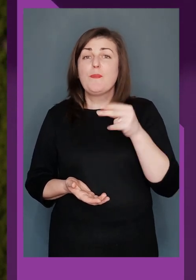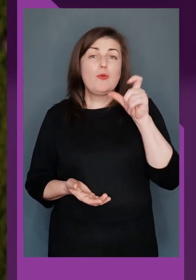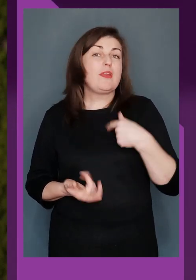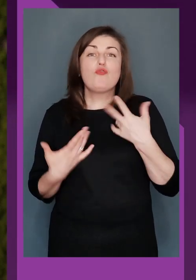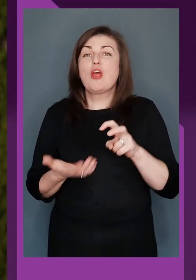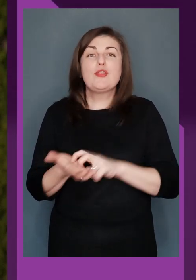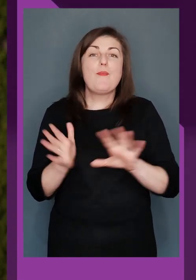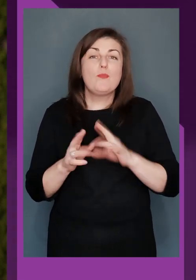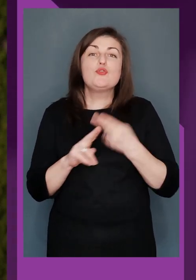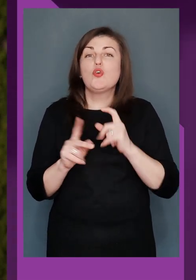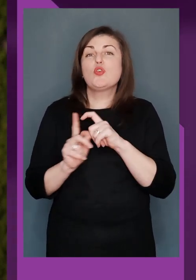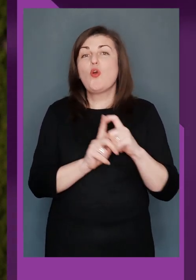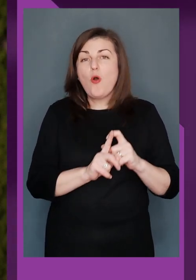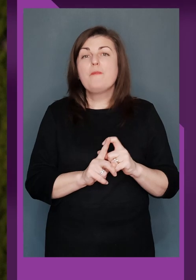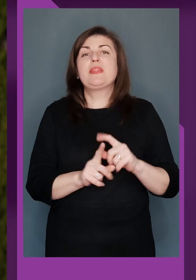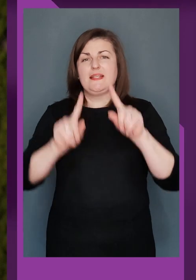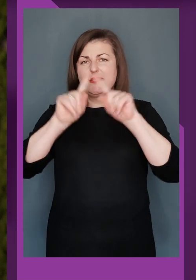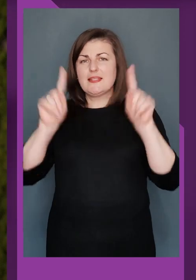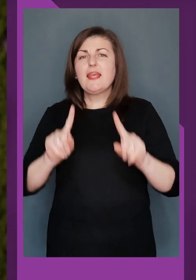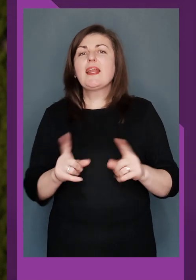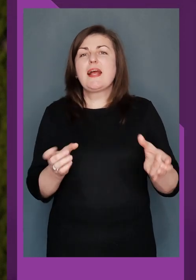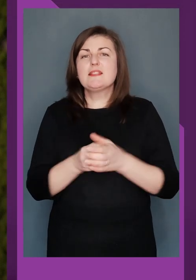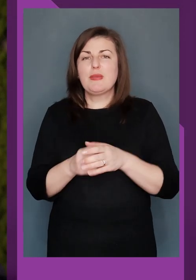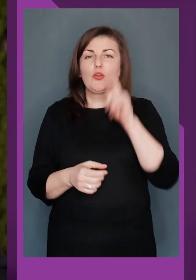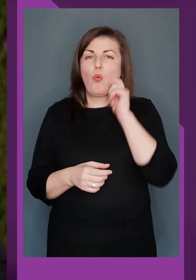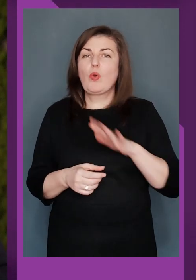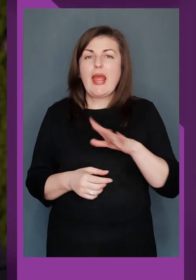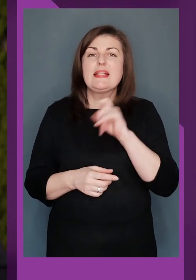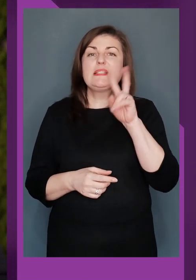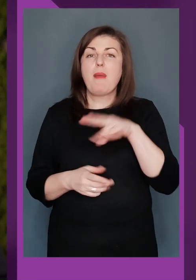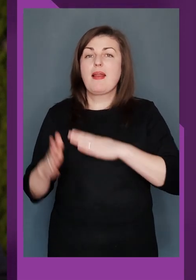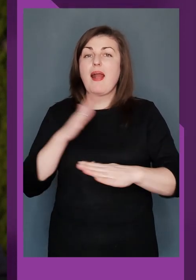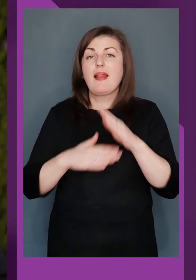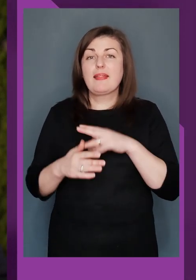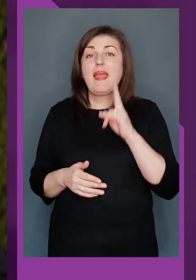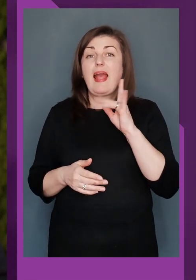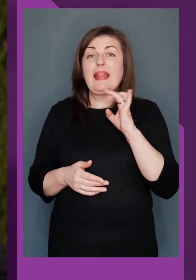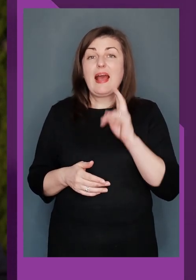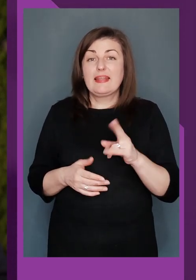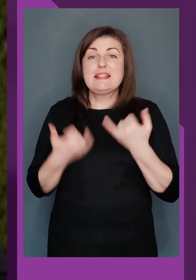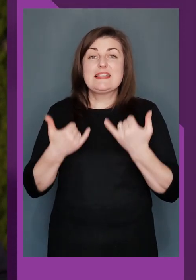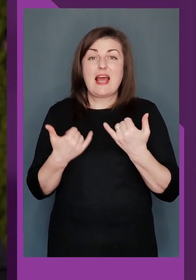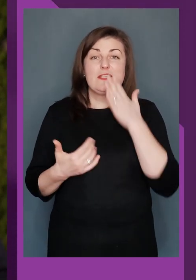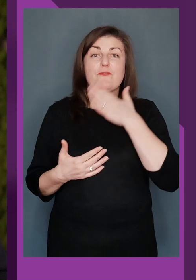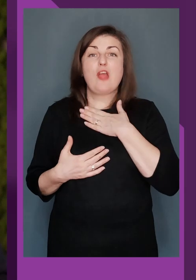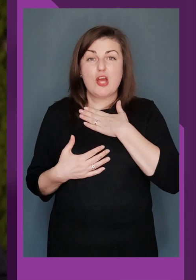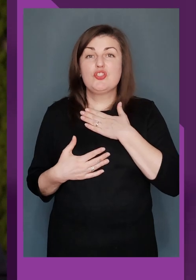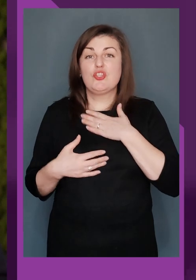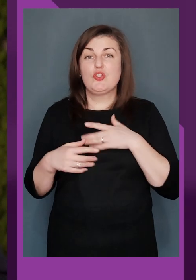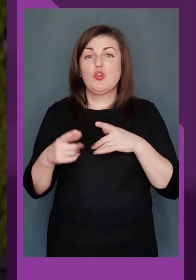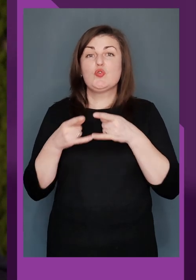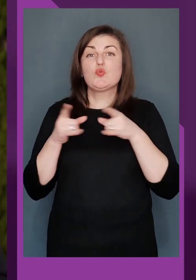Я вже навіть не побоюся цього слова. Зірка збірної України з паракаратей. Кнарік зараз в